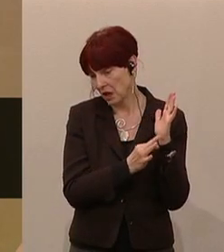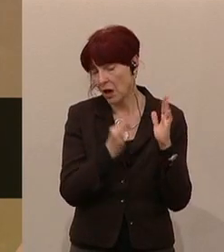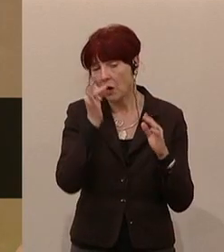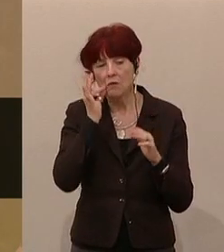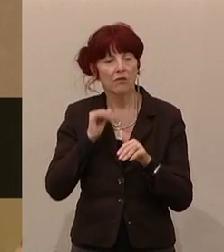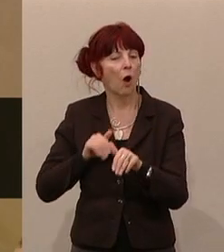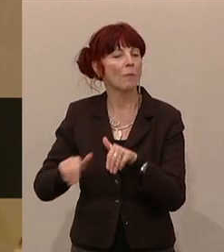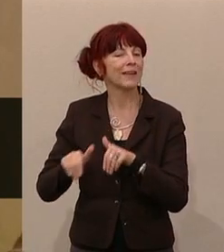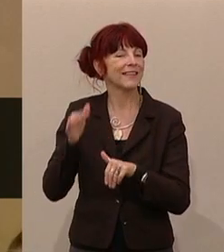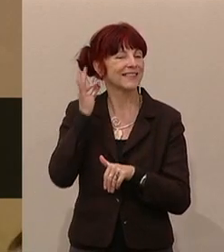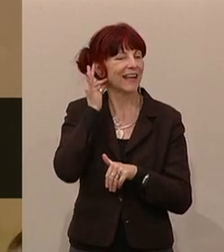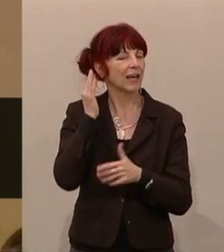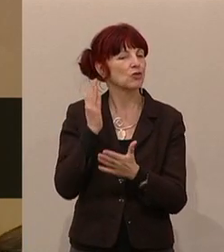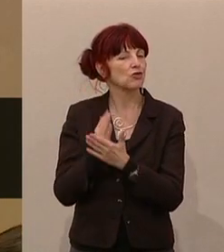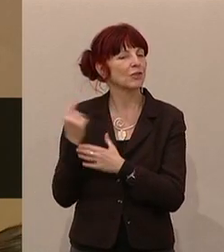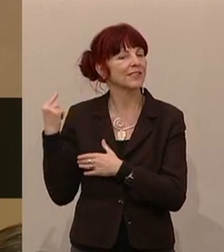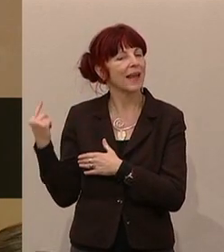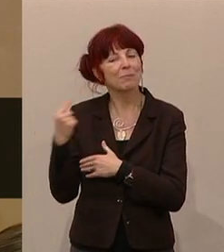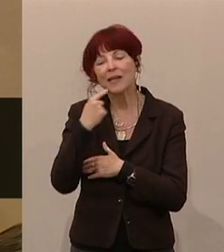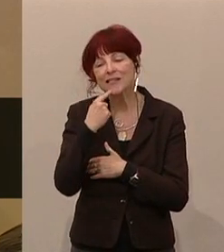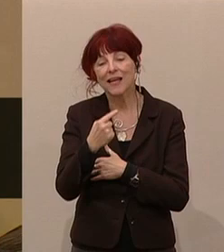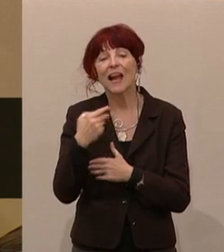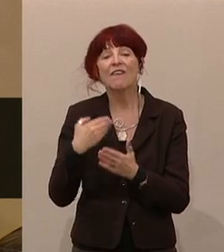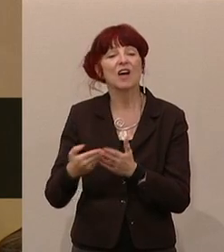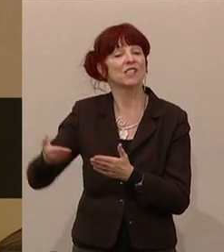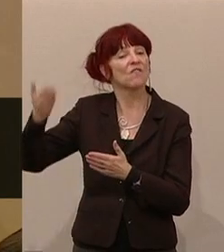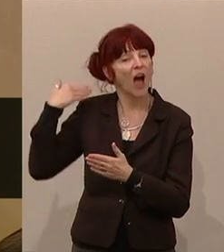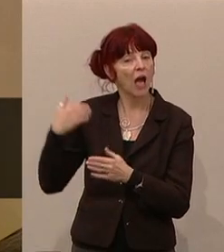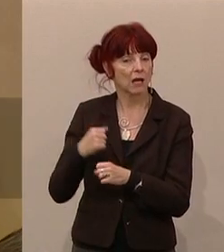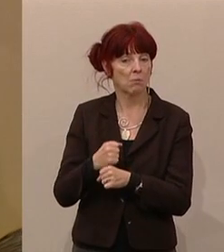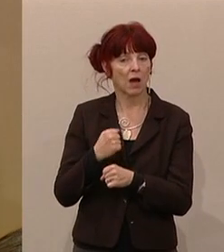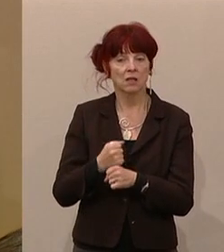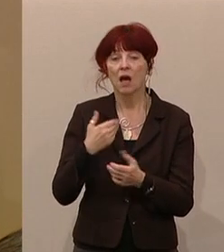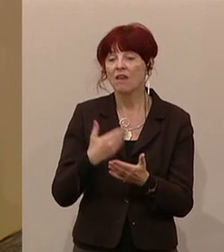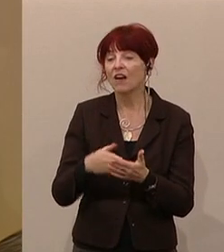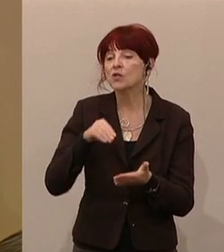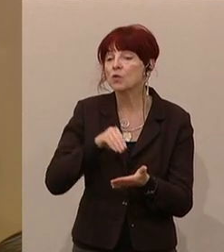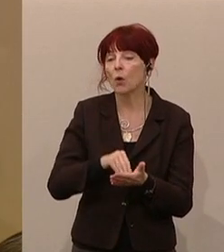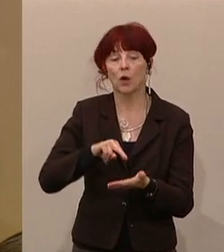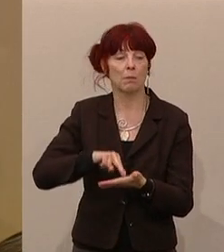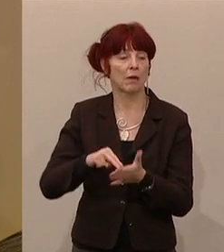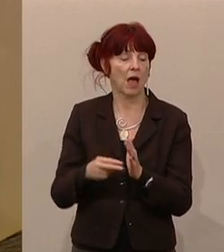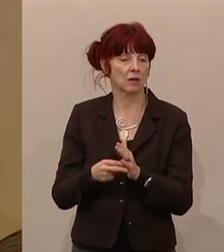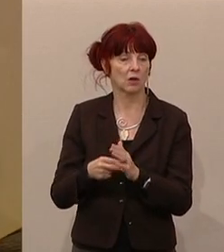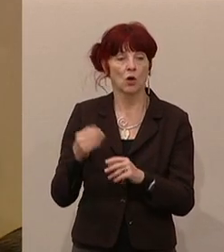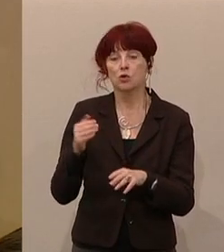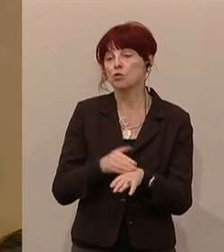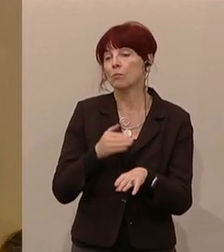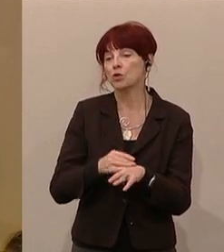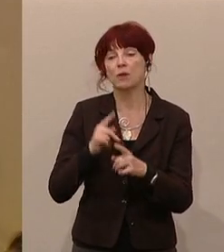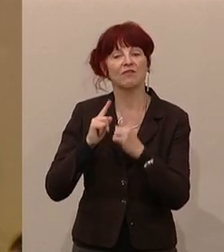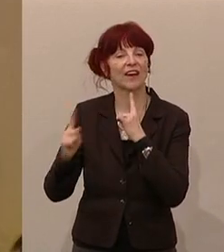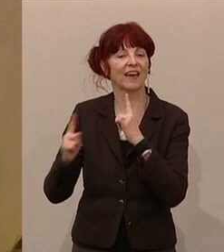schon die Frau Ministerin gesagt, was sie getan hat und was sie noch weiter vorhat. Ich nehme die Verkehrspunkte, zum